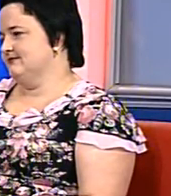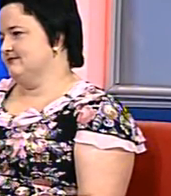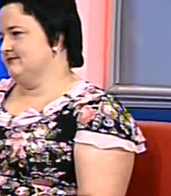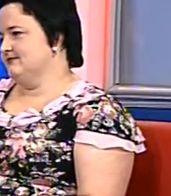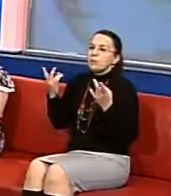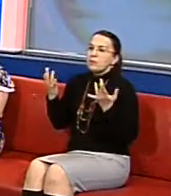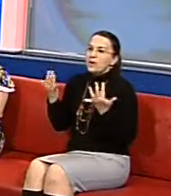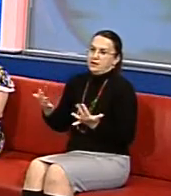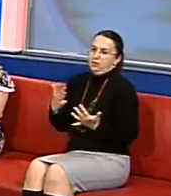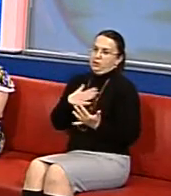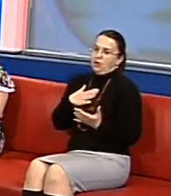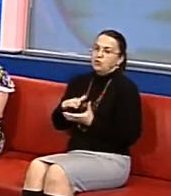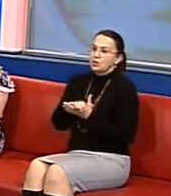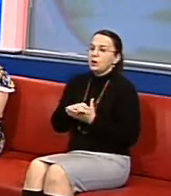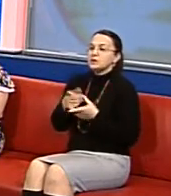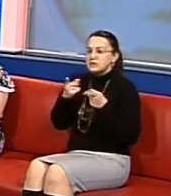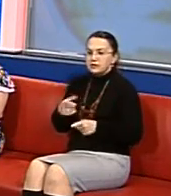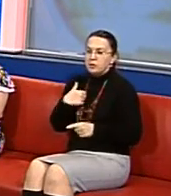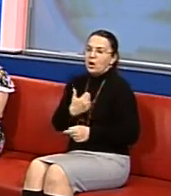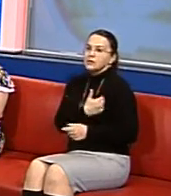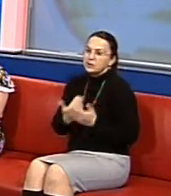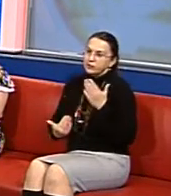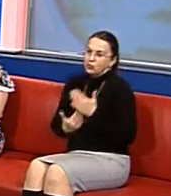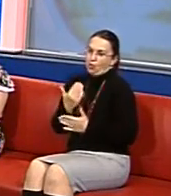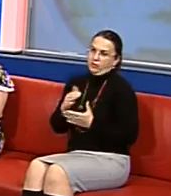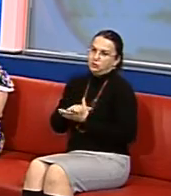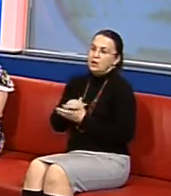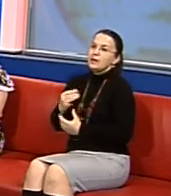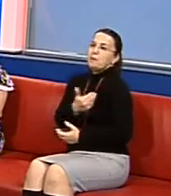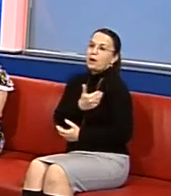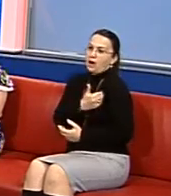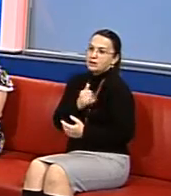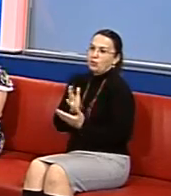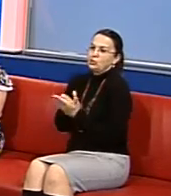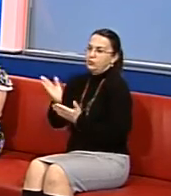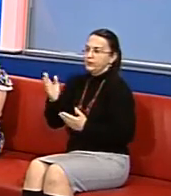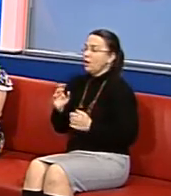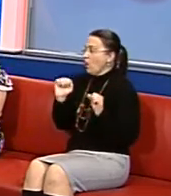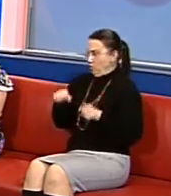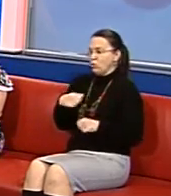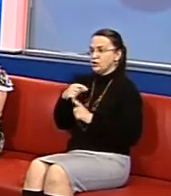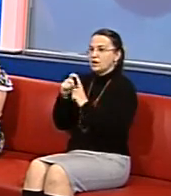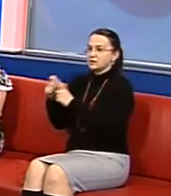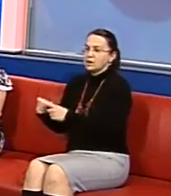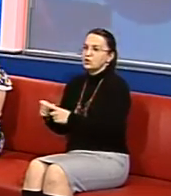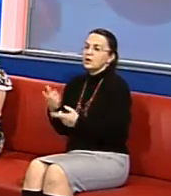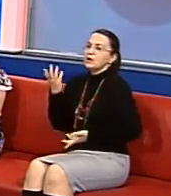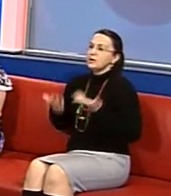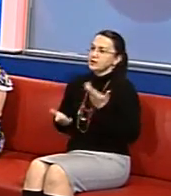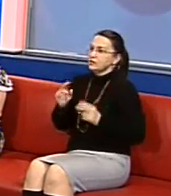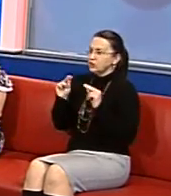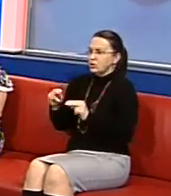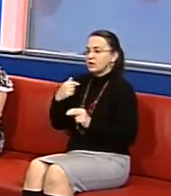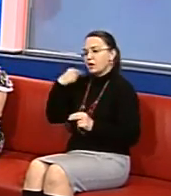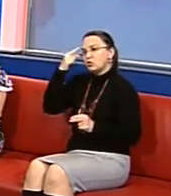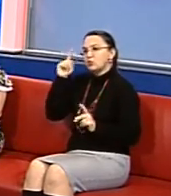дійсно хочемо жити у новому суспільству і прагнемо, куди ми прагнемо Можна я скажу? Якщо чесно,